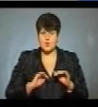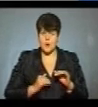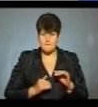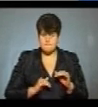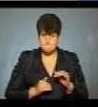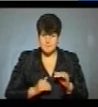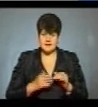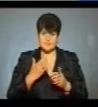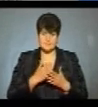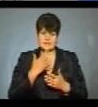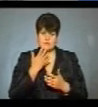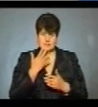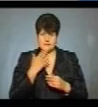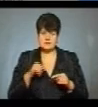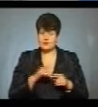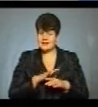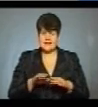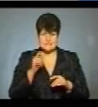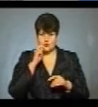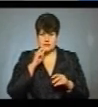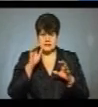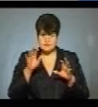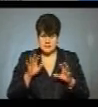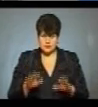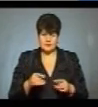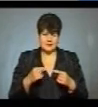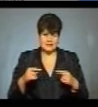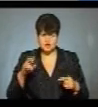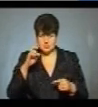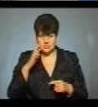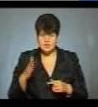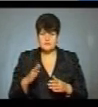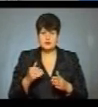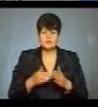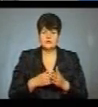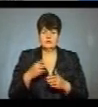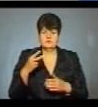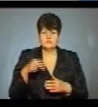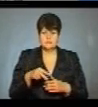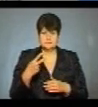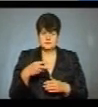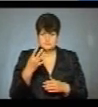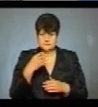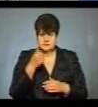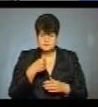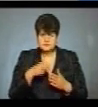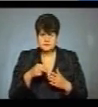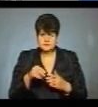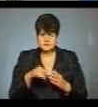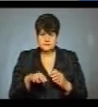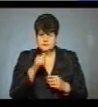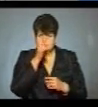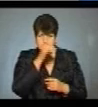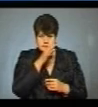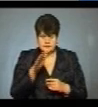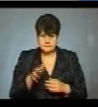іноземці, підприємства, створені не за українськими законами та інші держави, до 2024 року купувати землю не